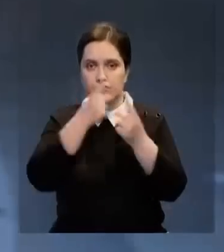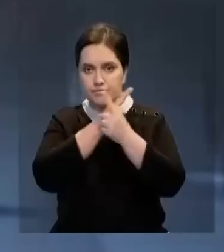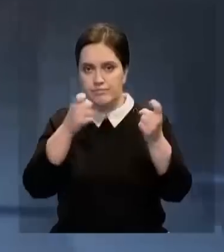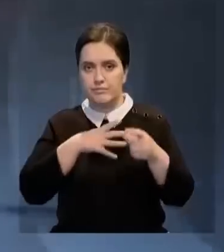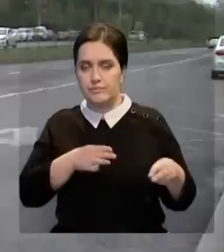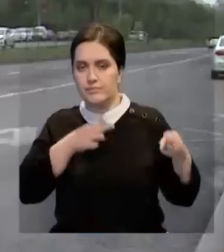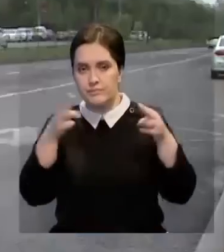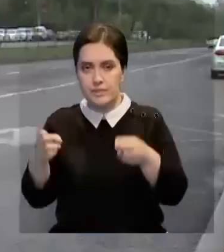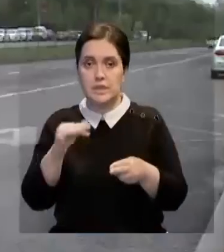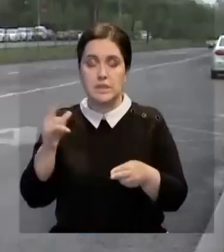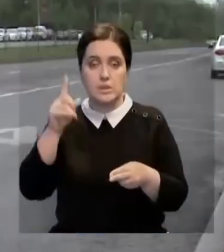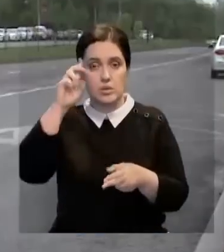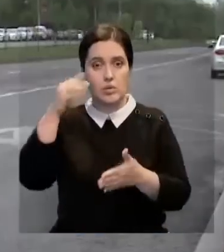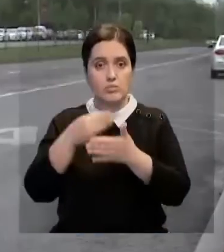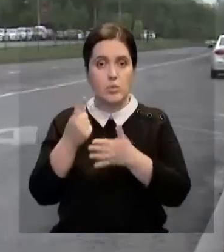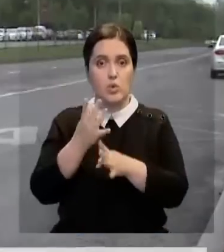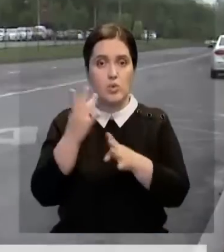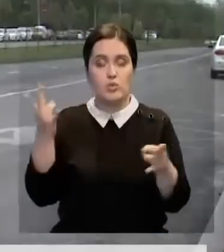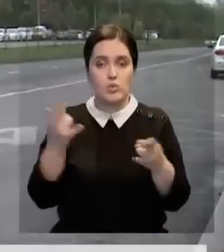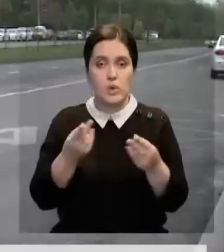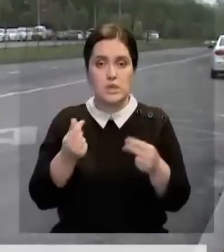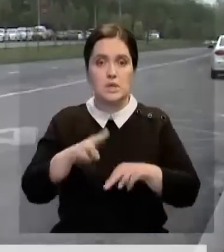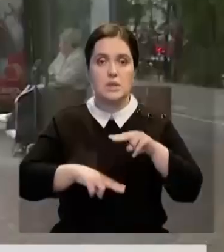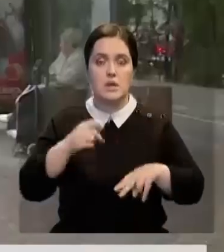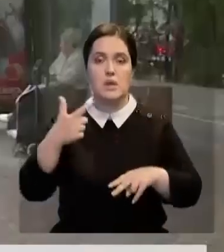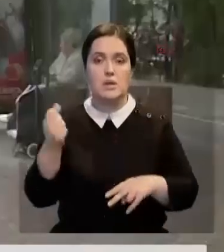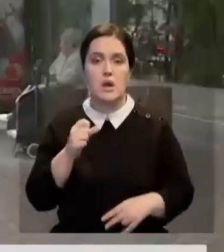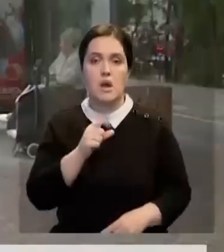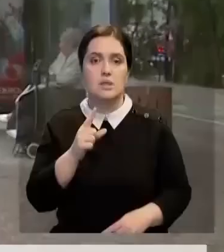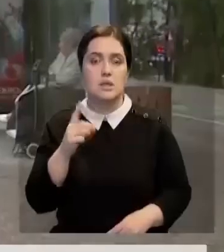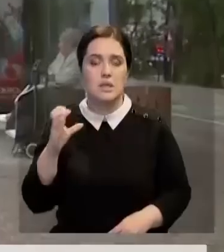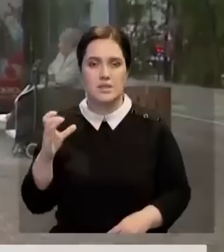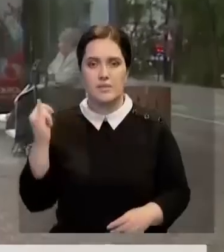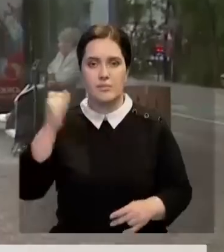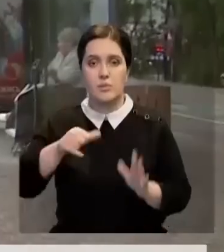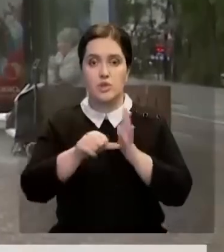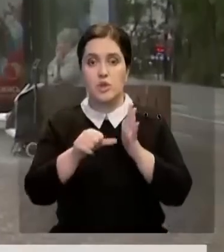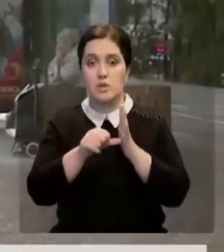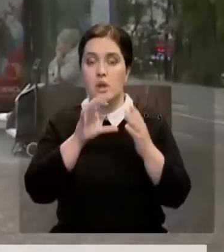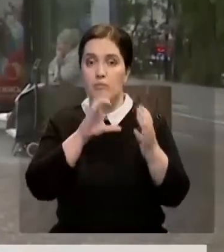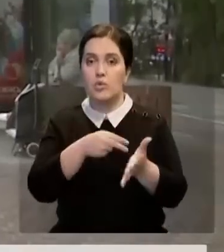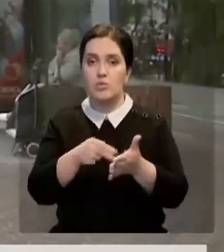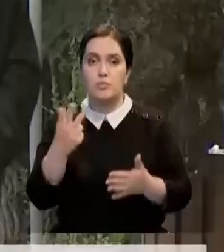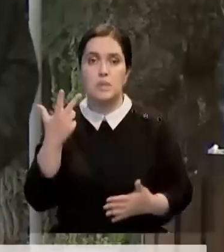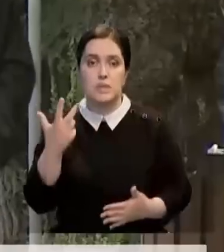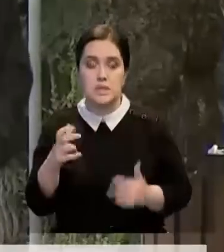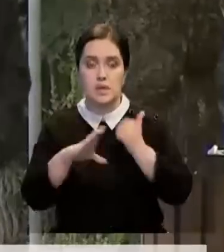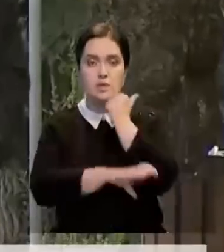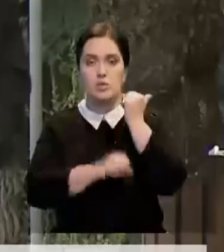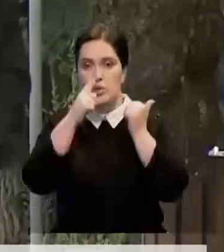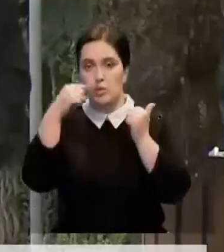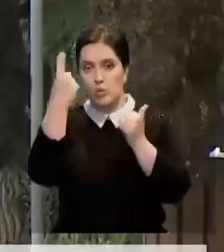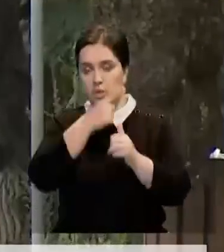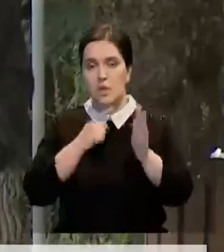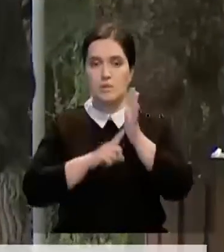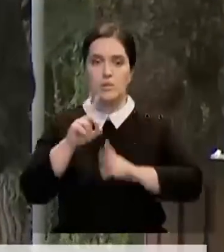мегаполис. Из казны в первую очередь нужны средства на строительство газовых АЗС. Их всего шесть, а автобусов закупили 300. К концу